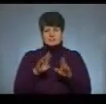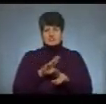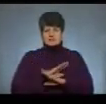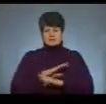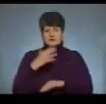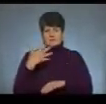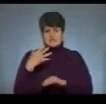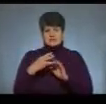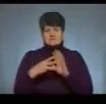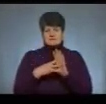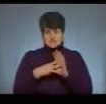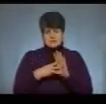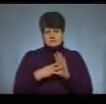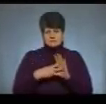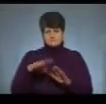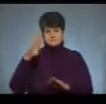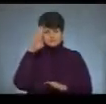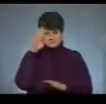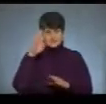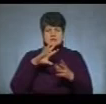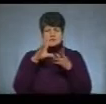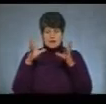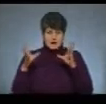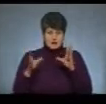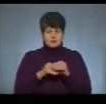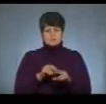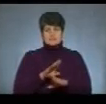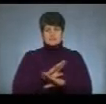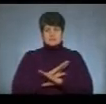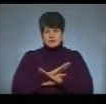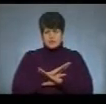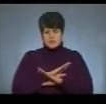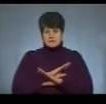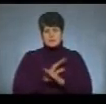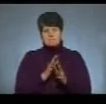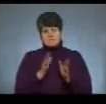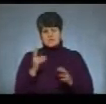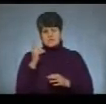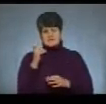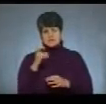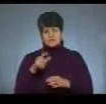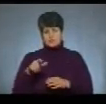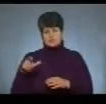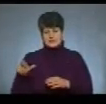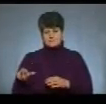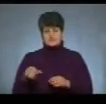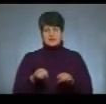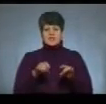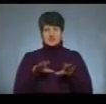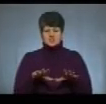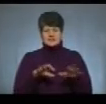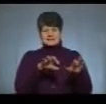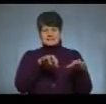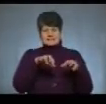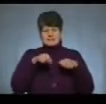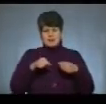58 армійців, загалом загиблих, за даними Міністерства оборони, понад 200. Рішення відводити українські сили